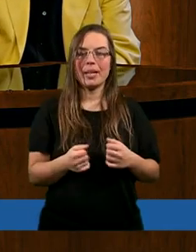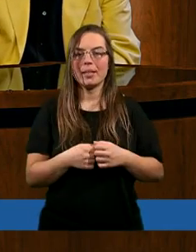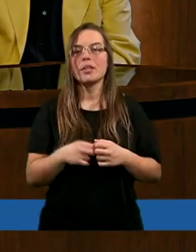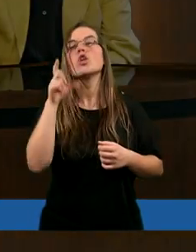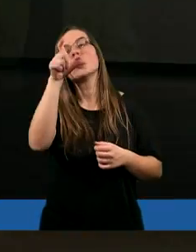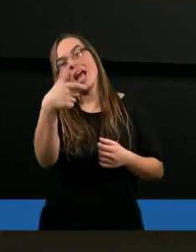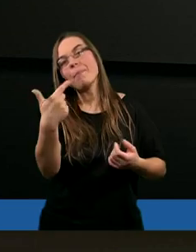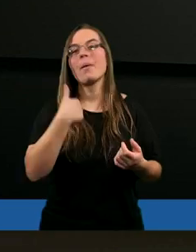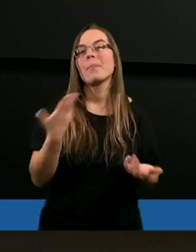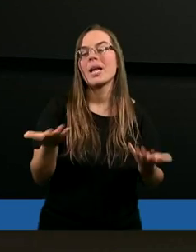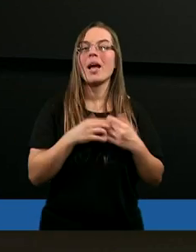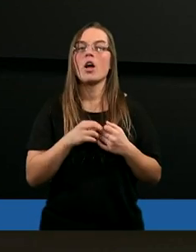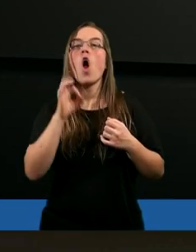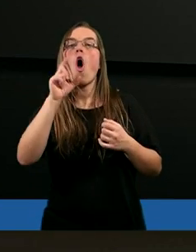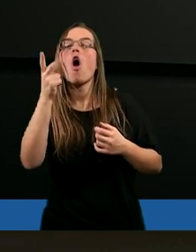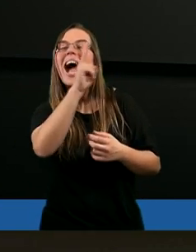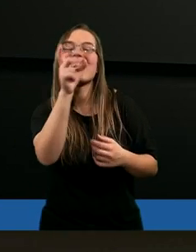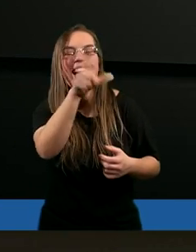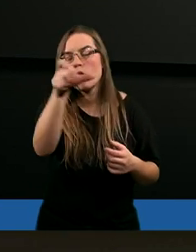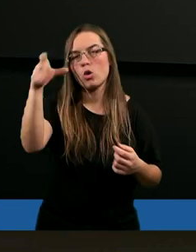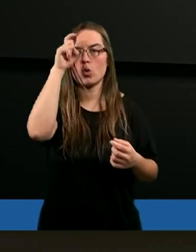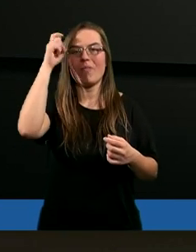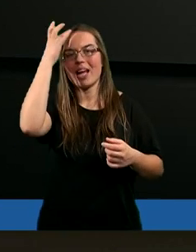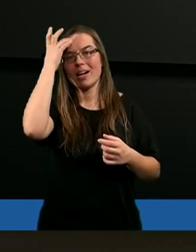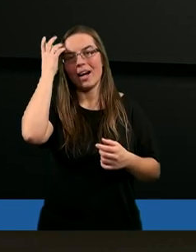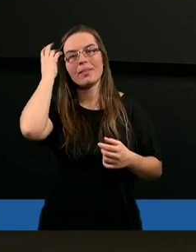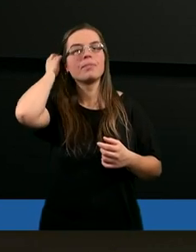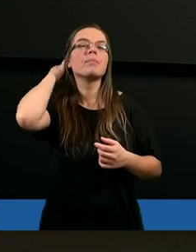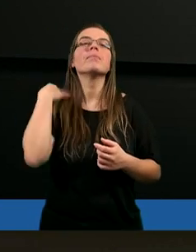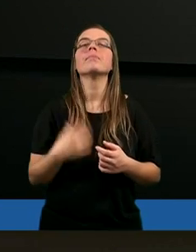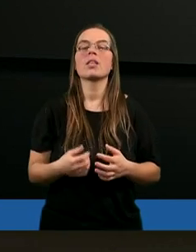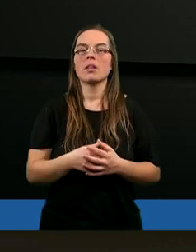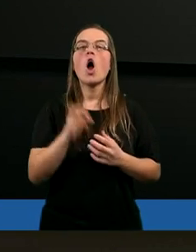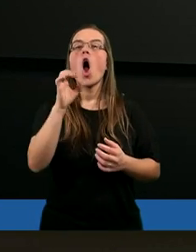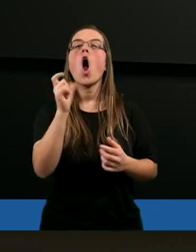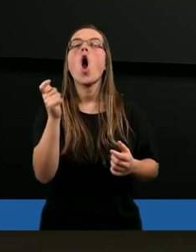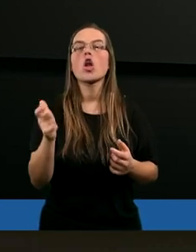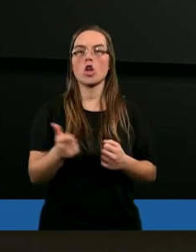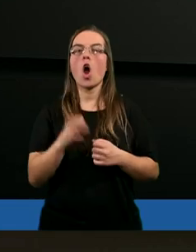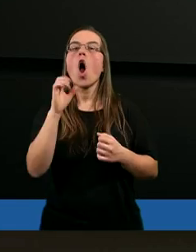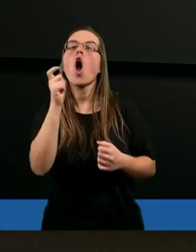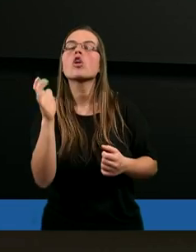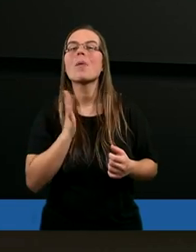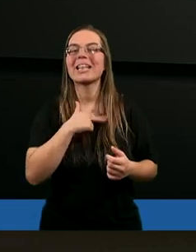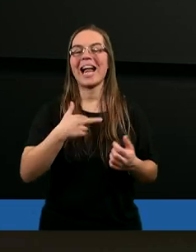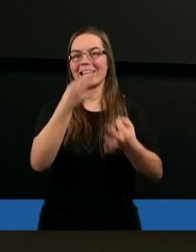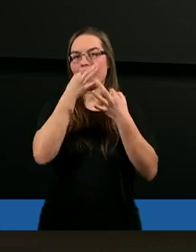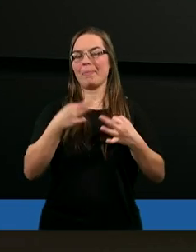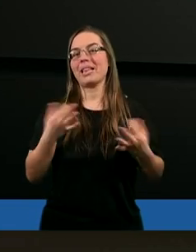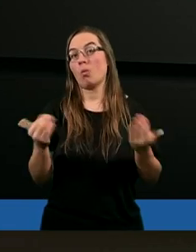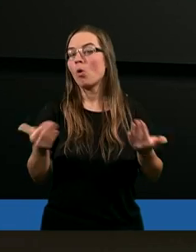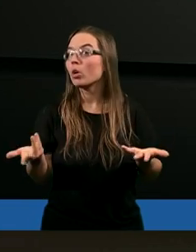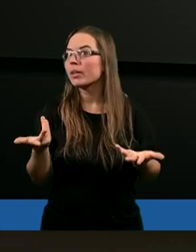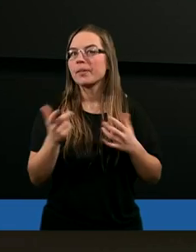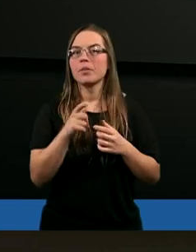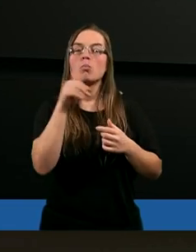Ciebie, każdego człowieka? O co by nas zapytał? Może